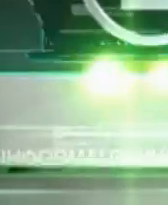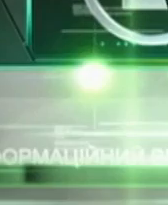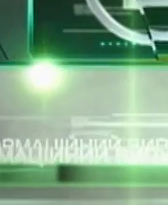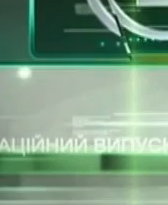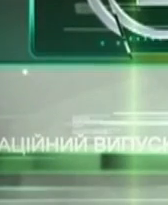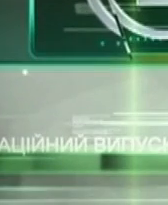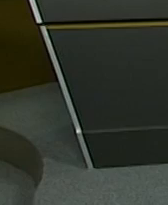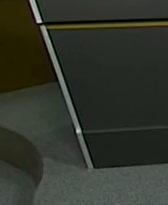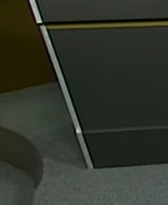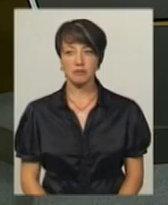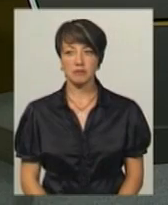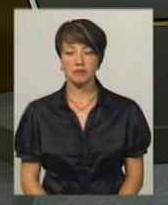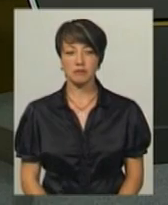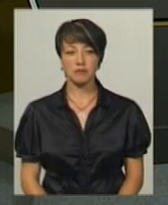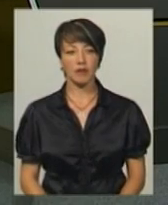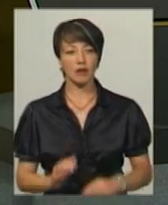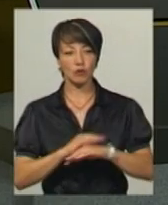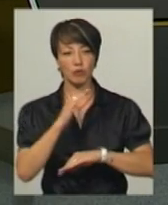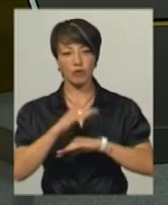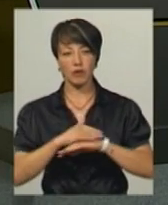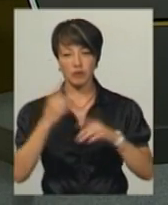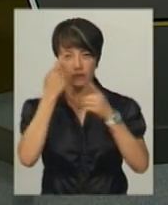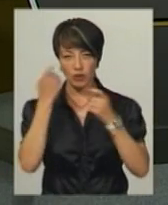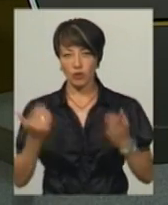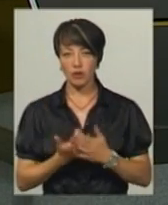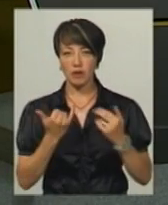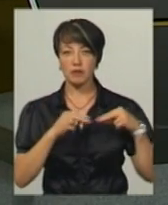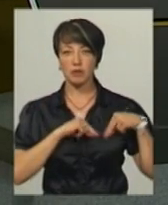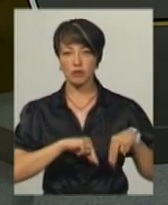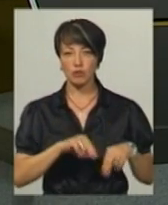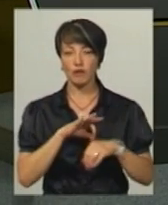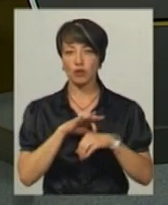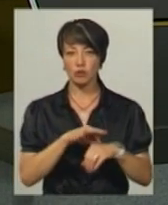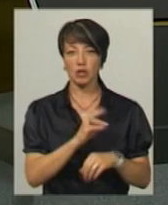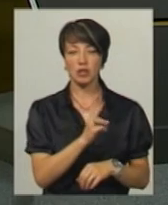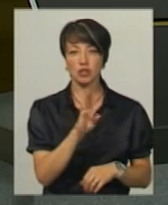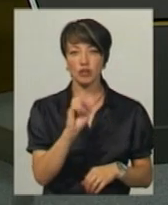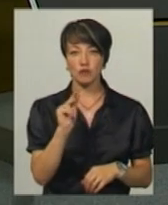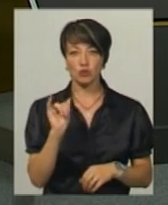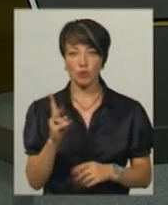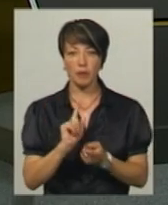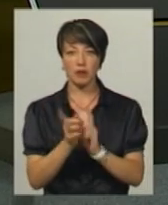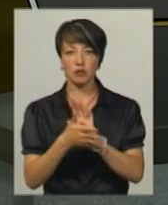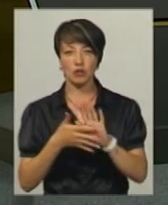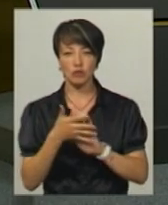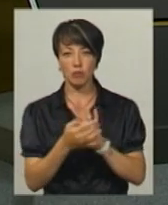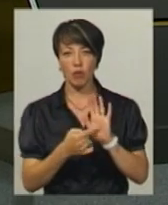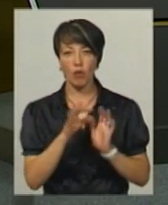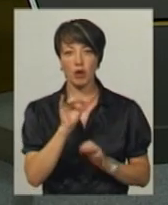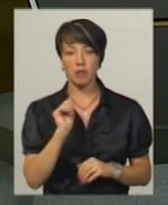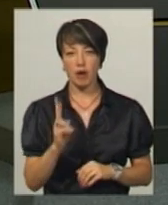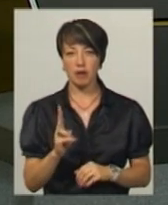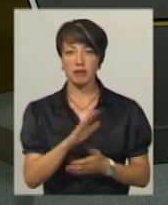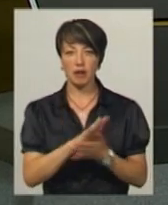Музика Доброго вечора, в ефірі новини. У студії для вас працюють ведуча Катерина Шевчук, на жест в умову перекладає Ольга